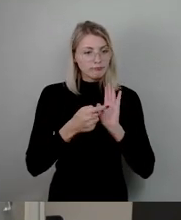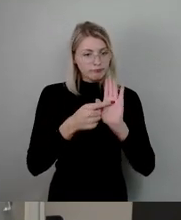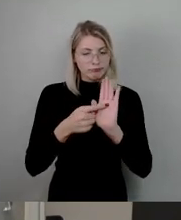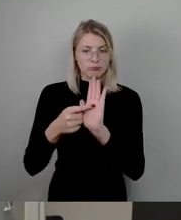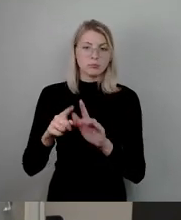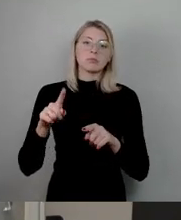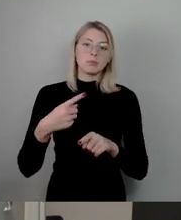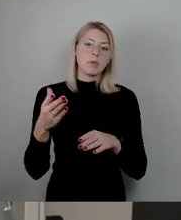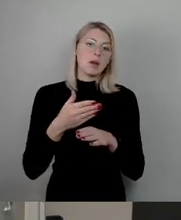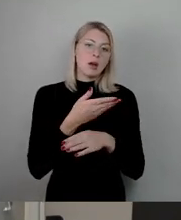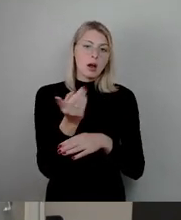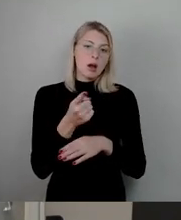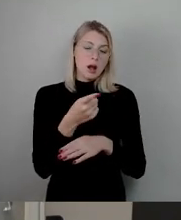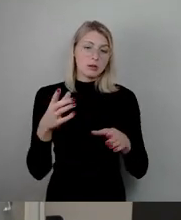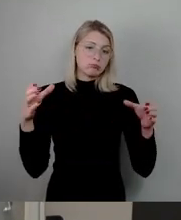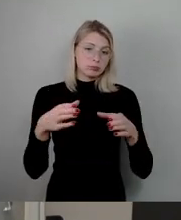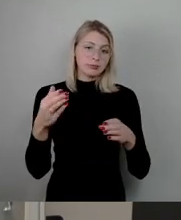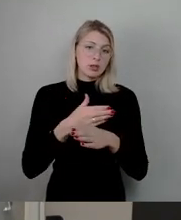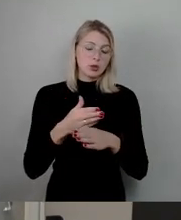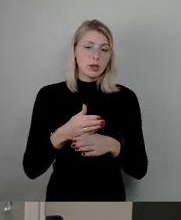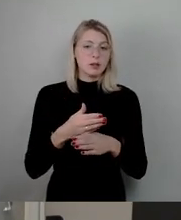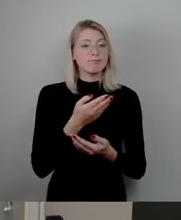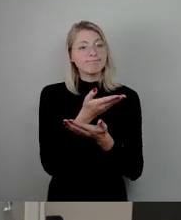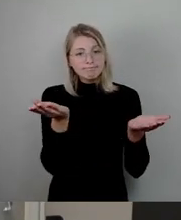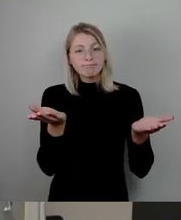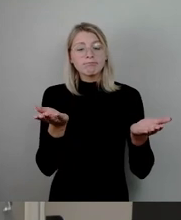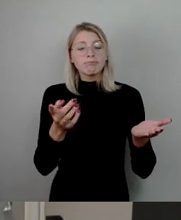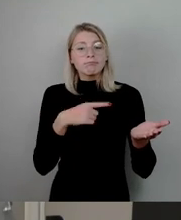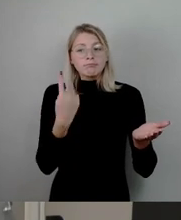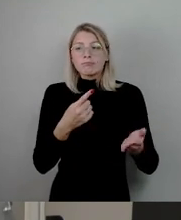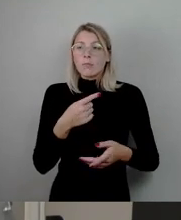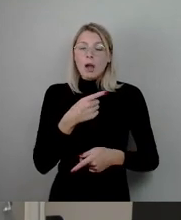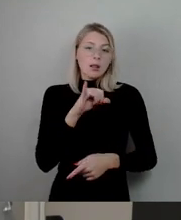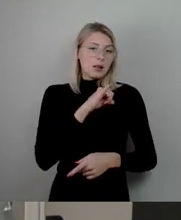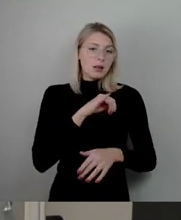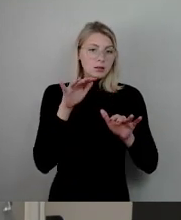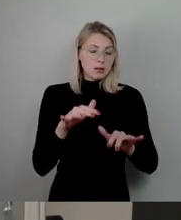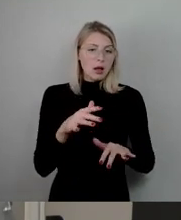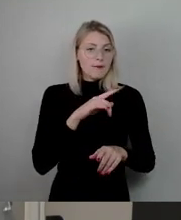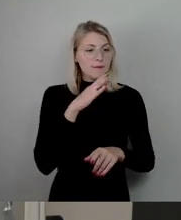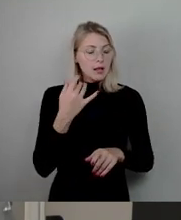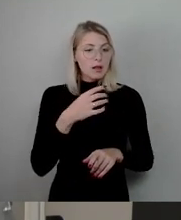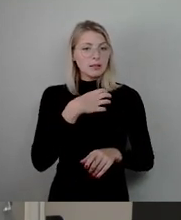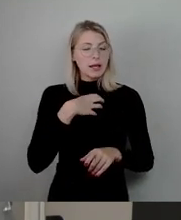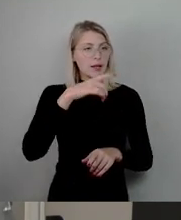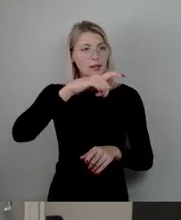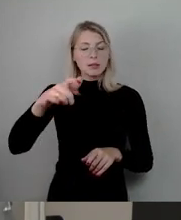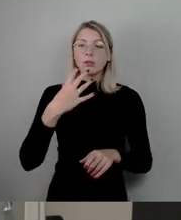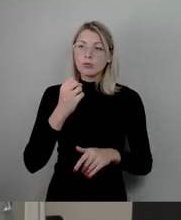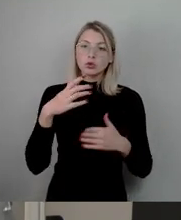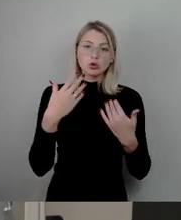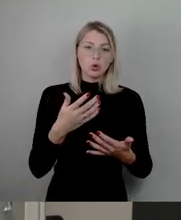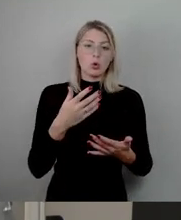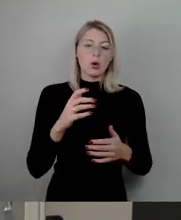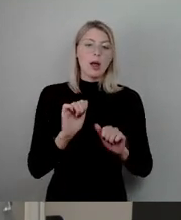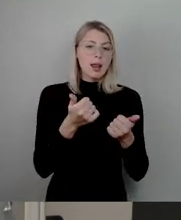Meine Damen und Herren, ich denke, es ist im Interesse vieler Dresdnerinnen und Dresdner, dass das Erlebnisbad Elba